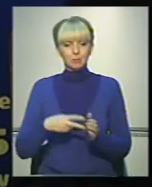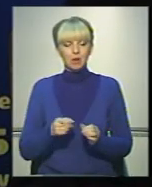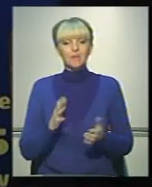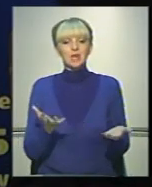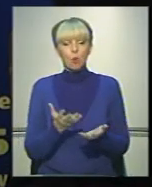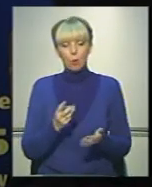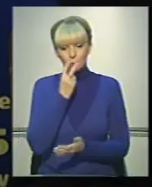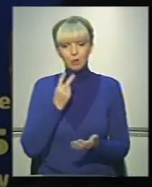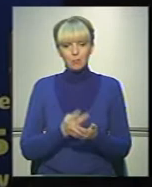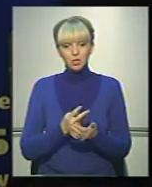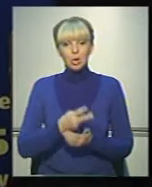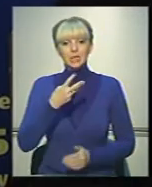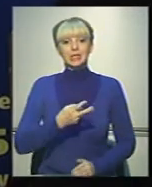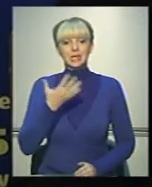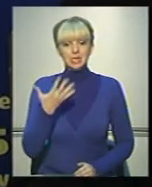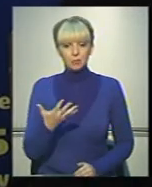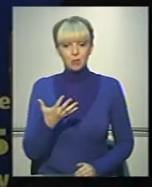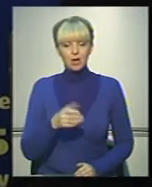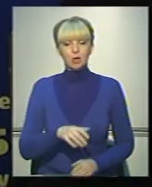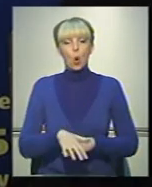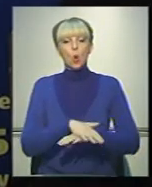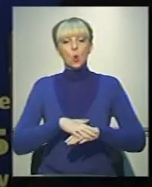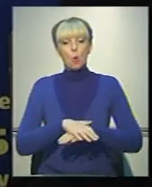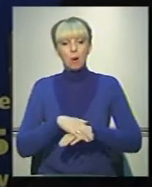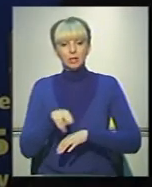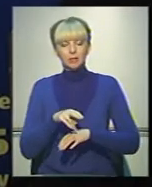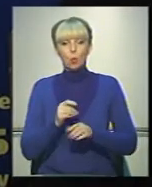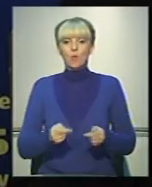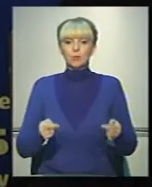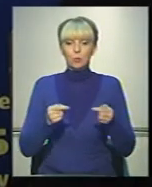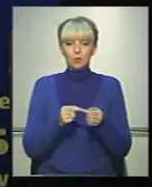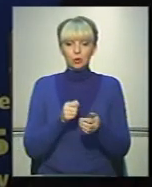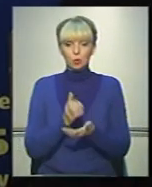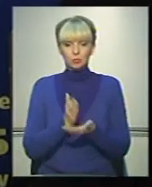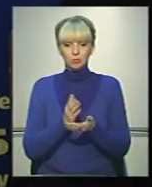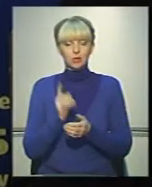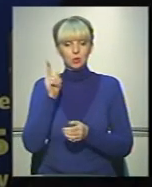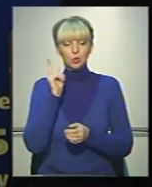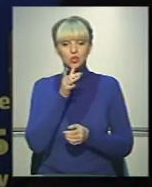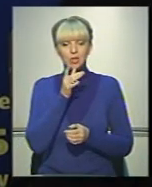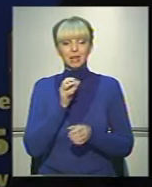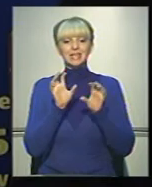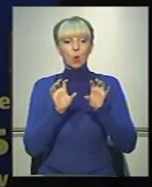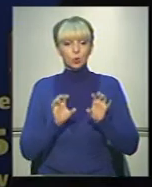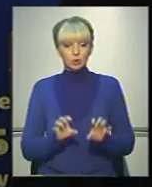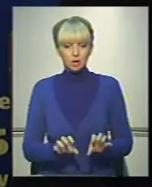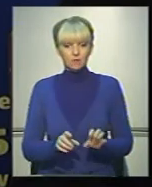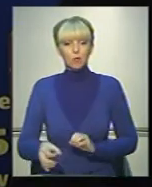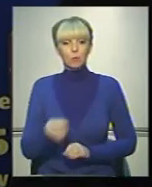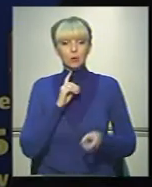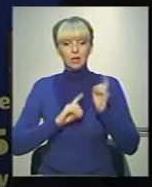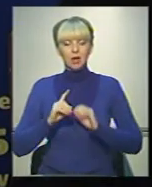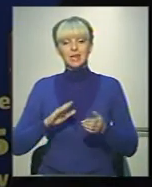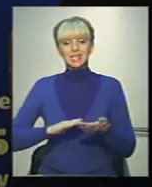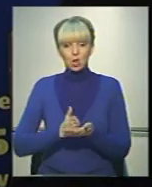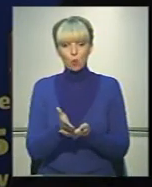якому передбачалося 35 громад. У відповідності до діючого на той час законодавства, обласна рада